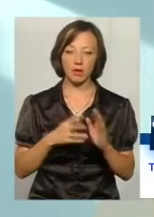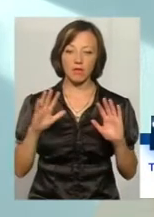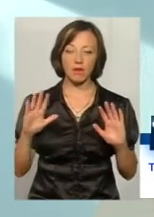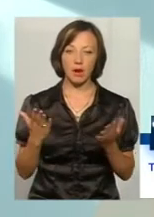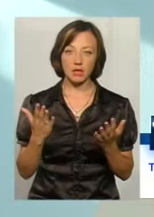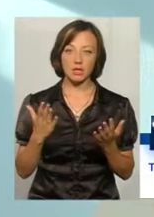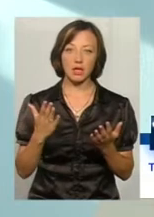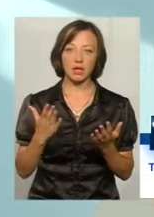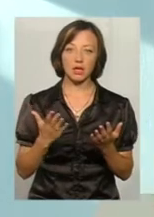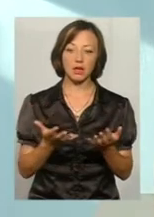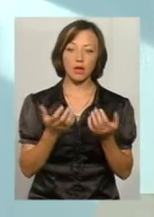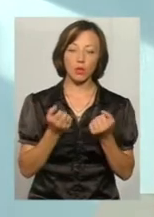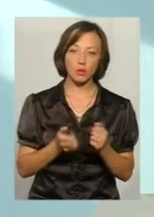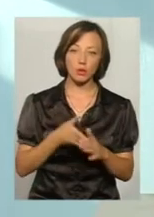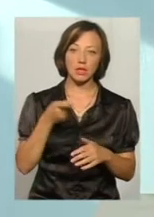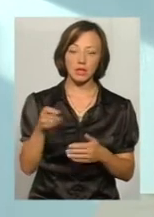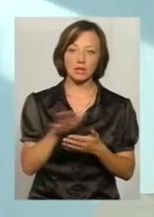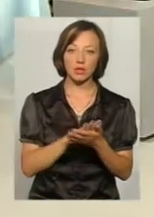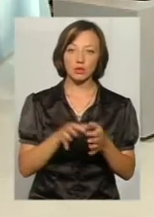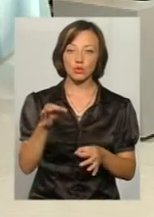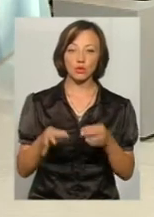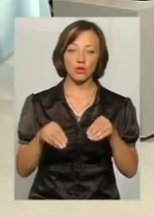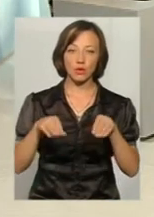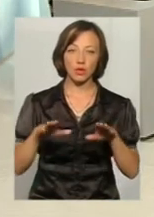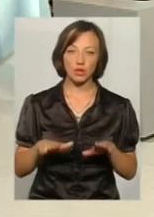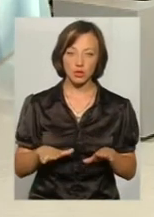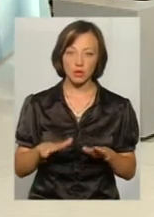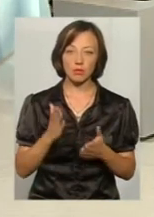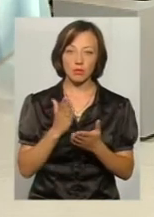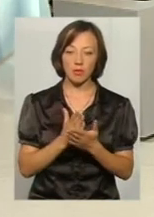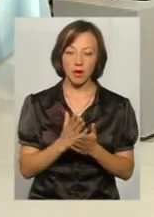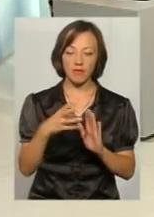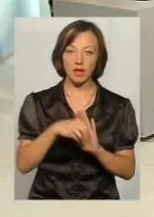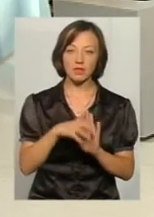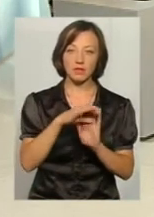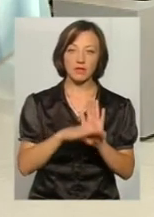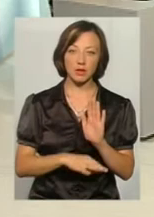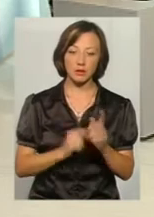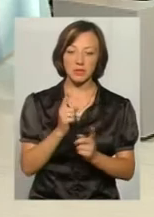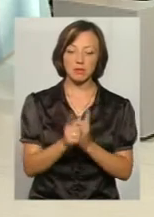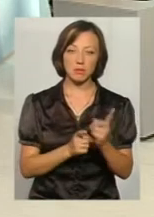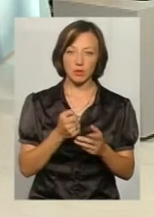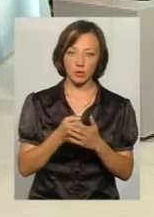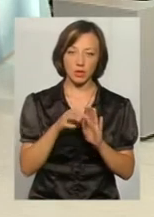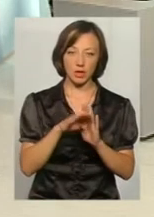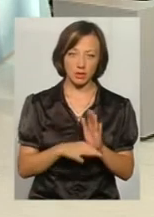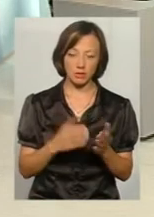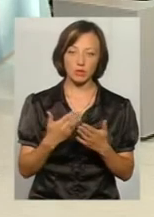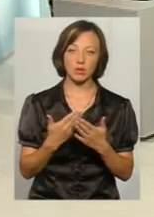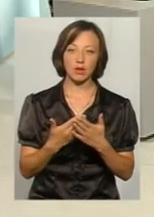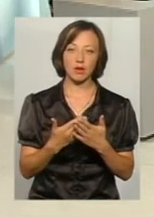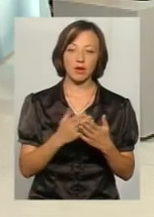надходження чи подання заявниками судового рішення, яке тягне за собою внесення відомостей чи змін до реєстрів, як то до реєстру